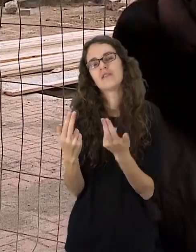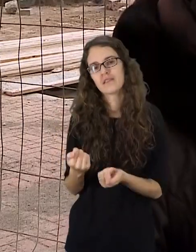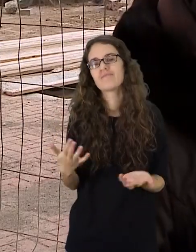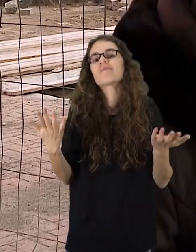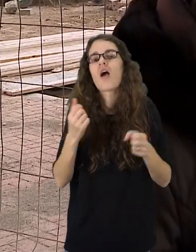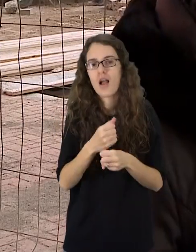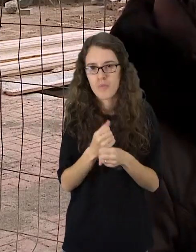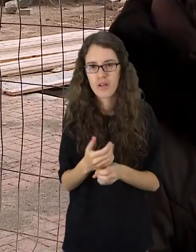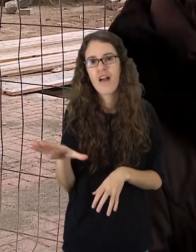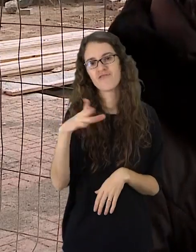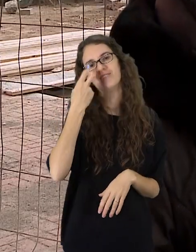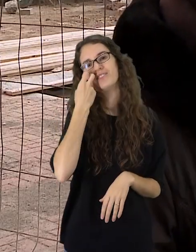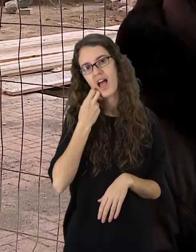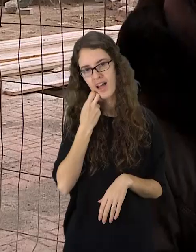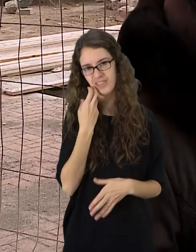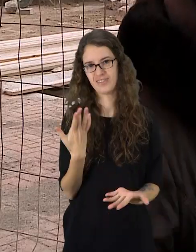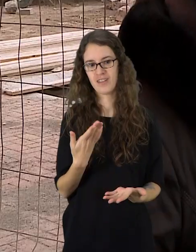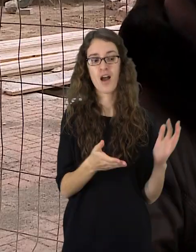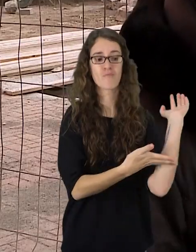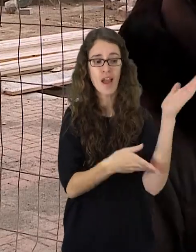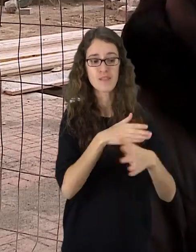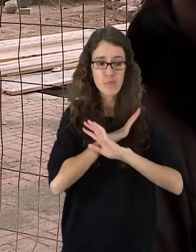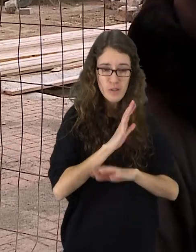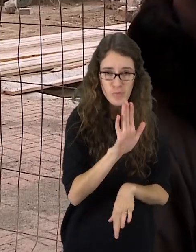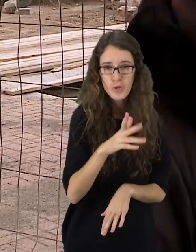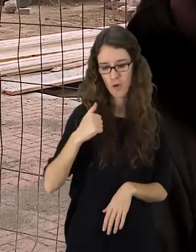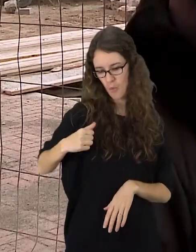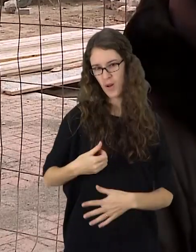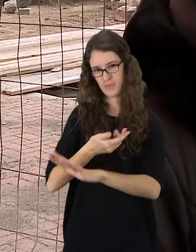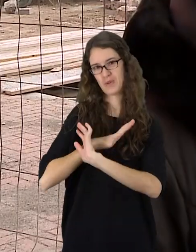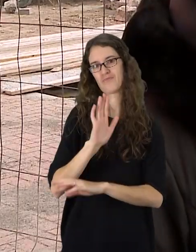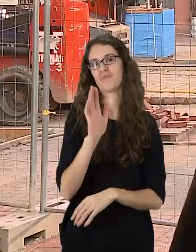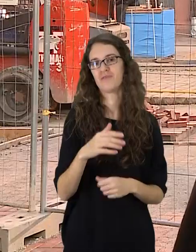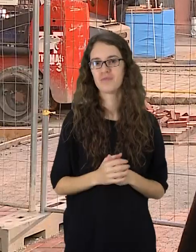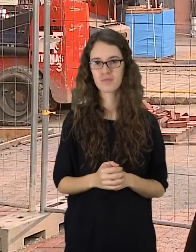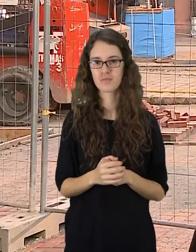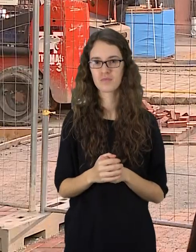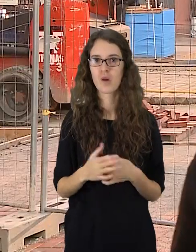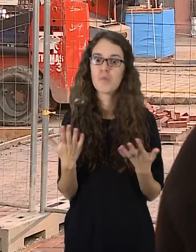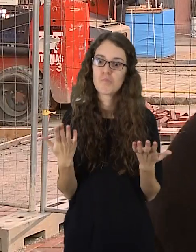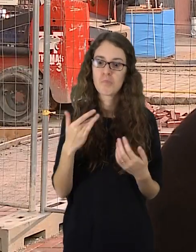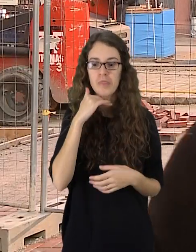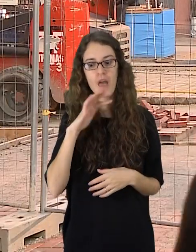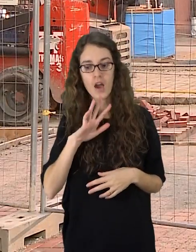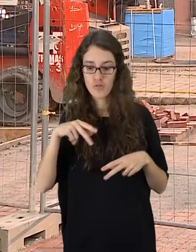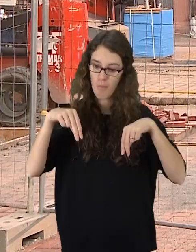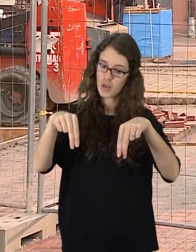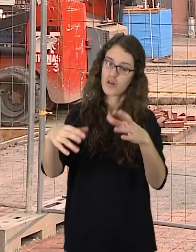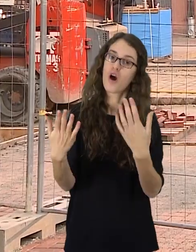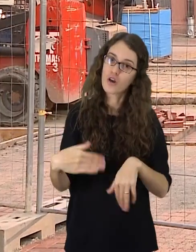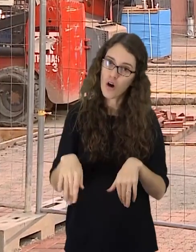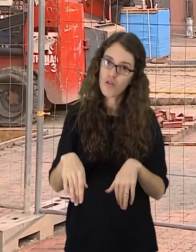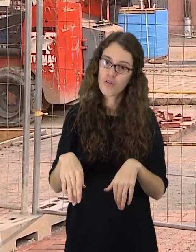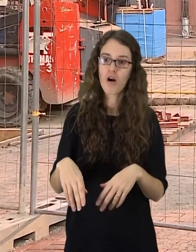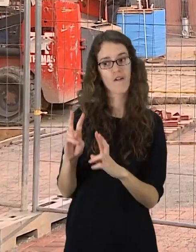Viskas pasensta. Nu, viskas. Į mes mersim ir į medžiai mirs, kada nors. O tai dar neaišku, kaip jie čia priauks.